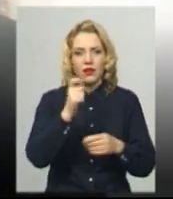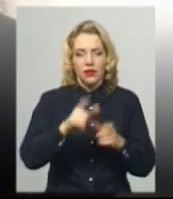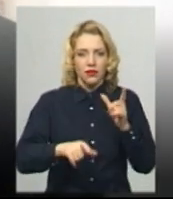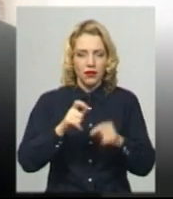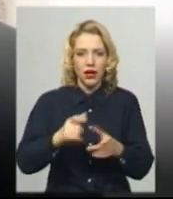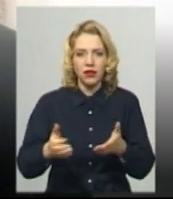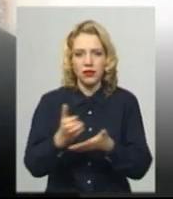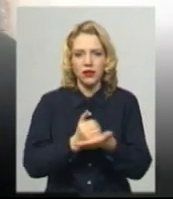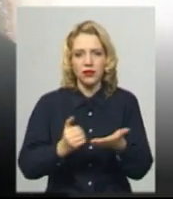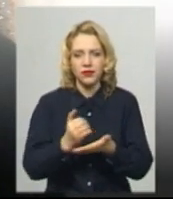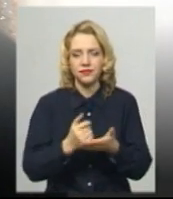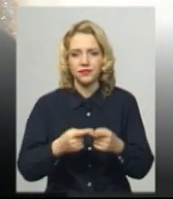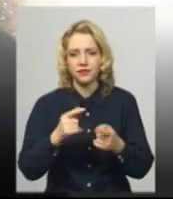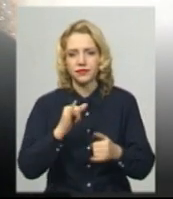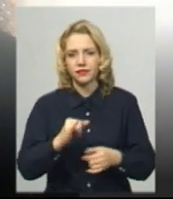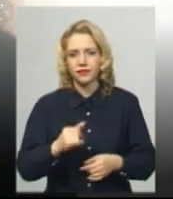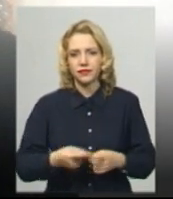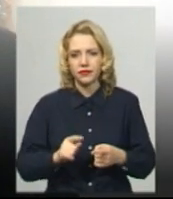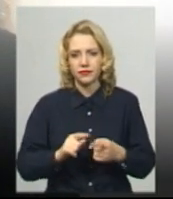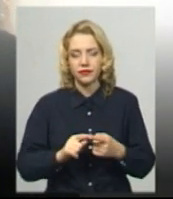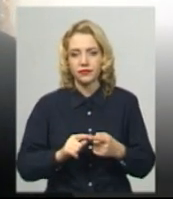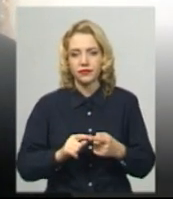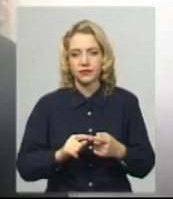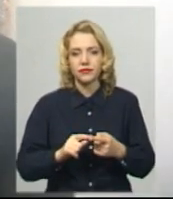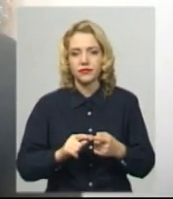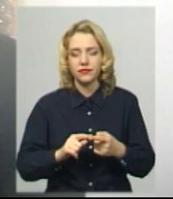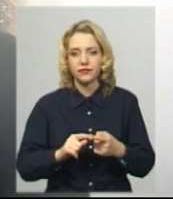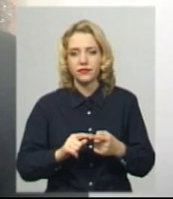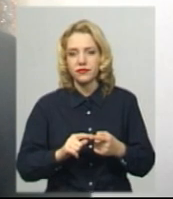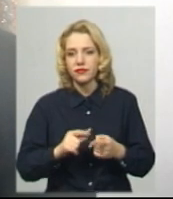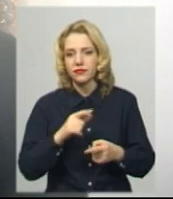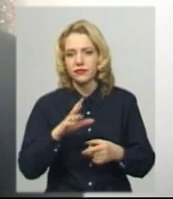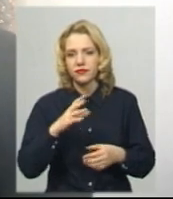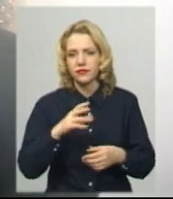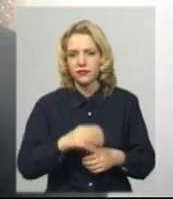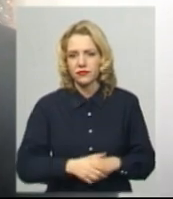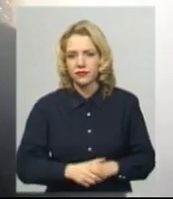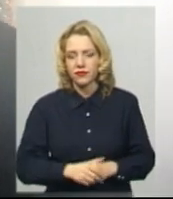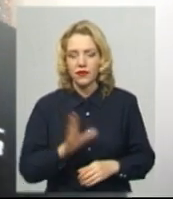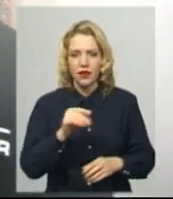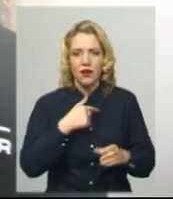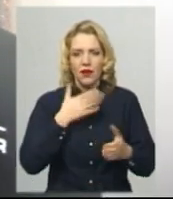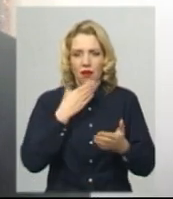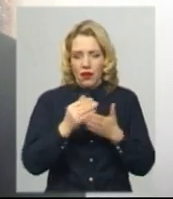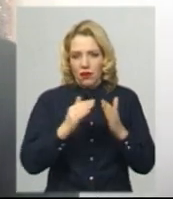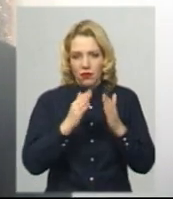прийти кусочок корбаски. Це з того, що сестра все виносила з дому. Потім я